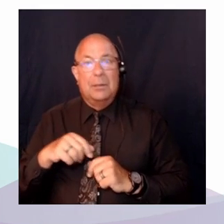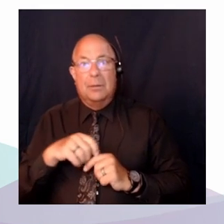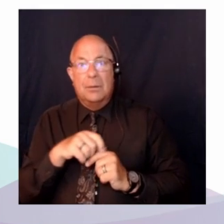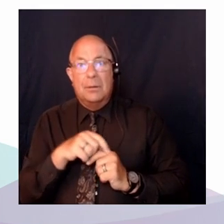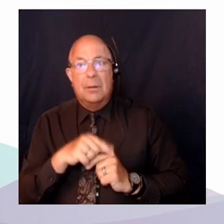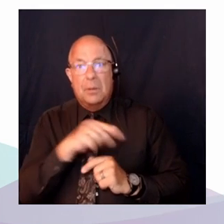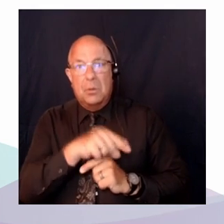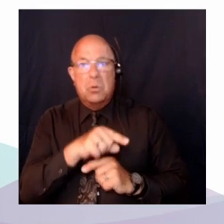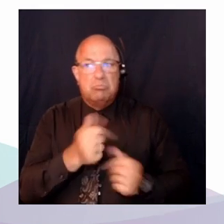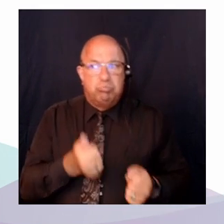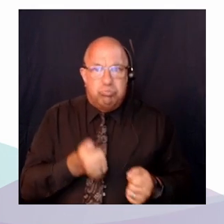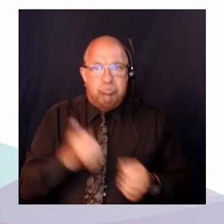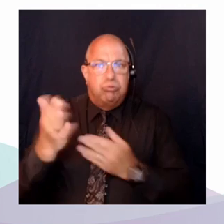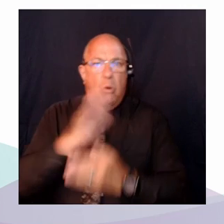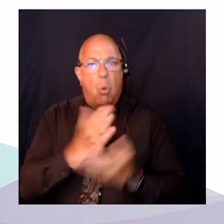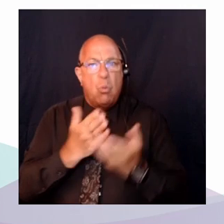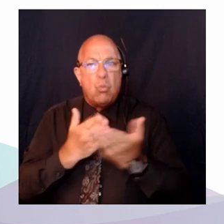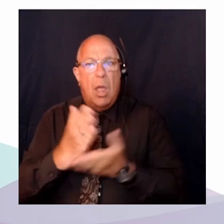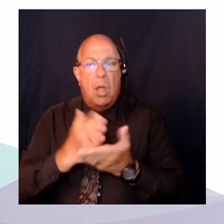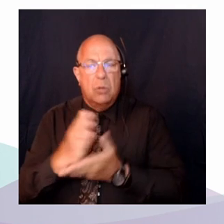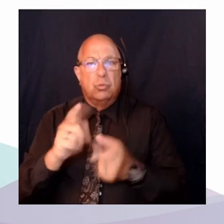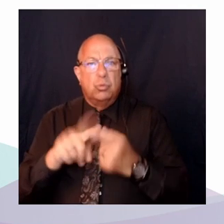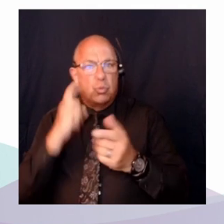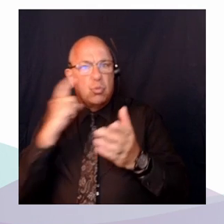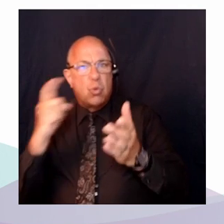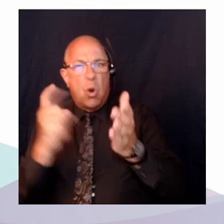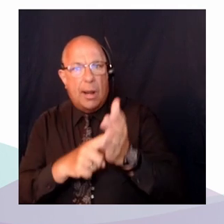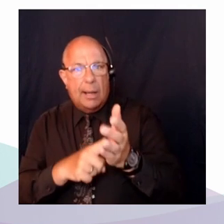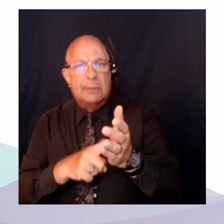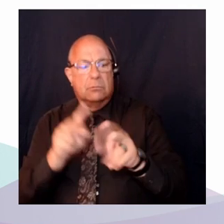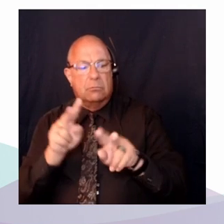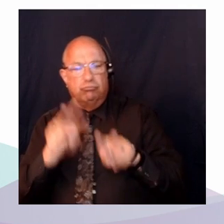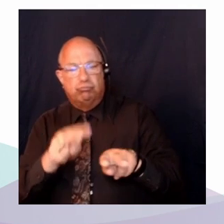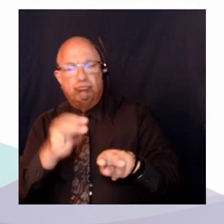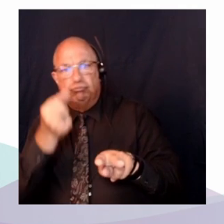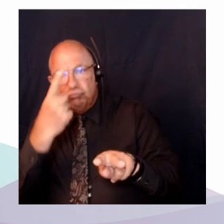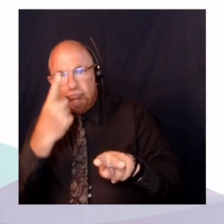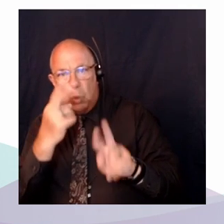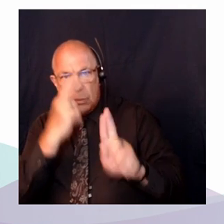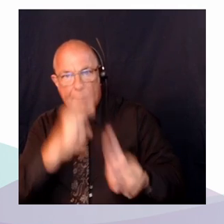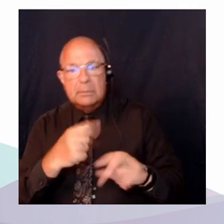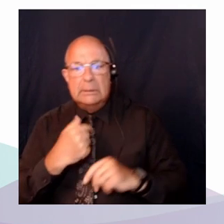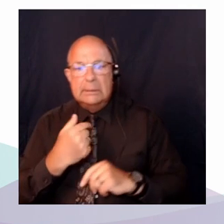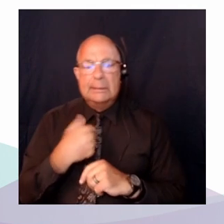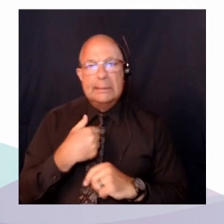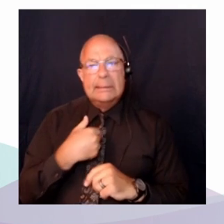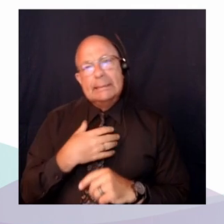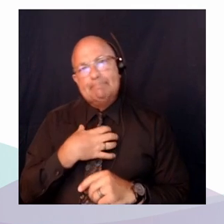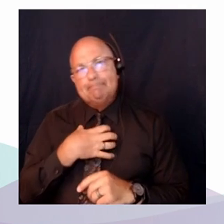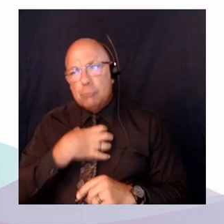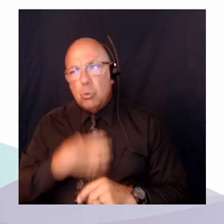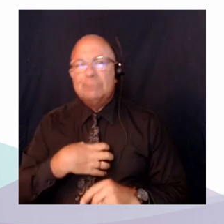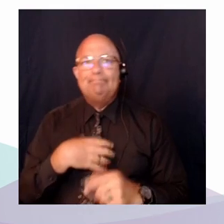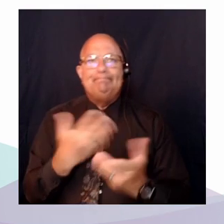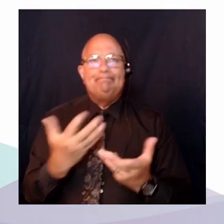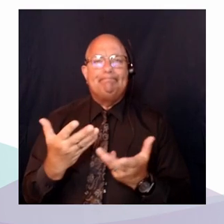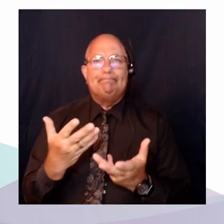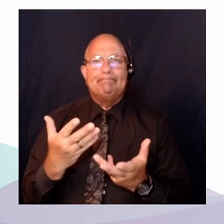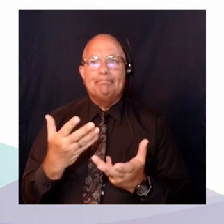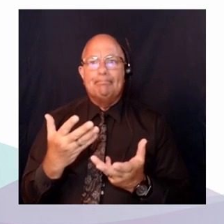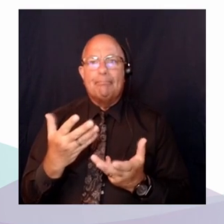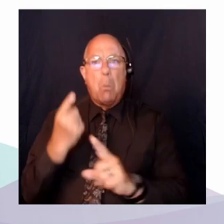je tenais à le dire parce que, ici, je veux mettre en lumière ces résistances quant à l'arène